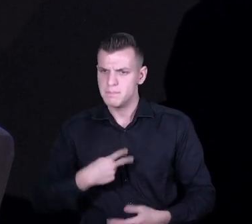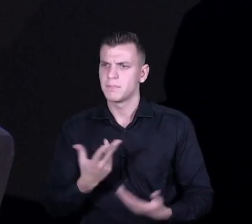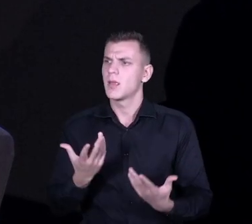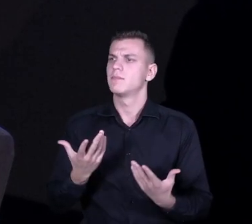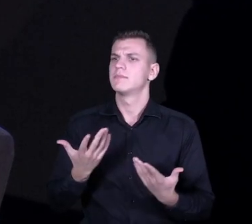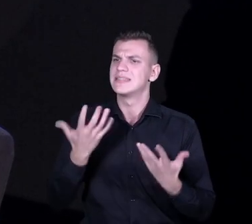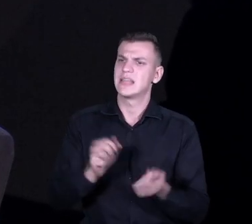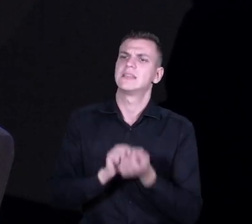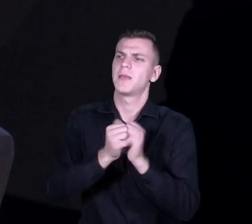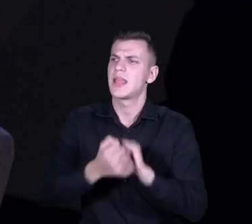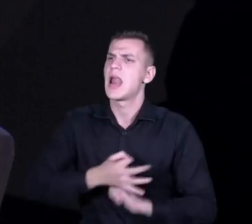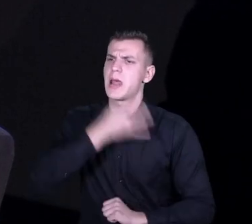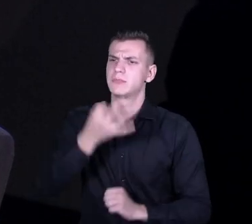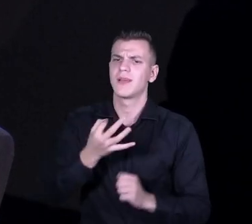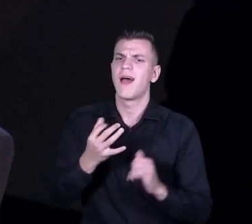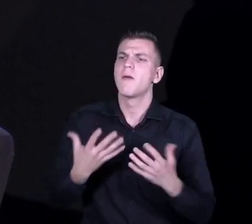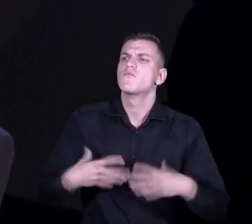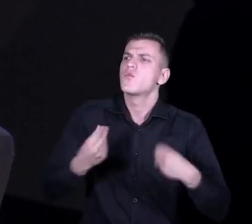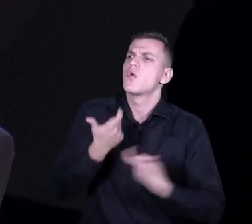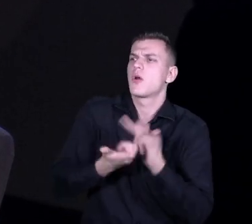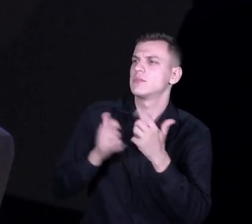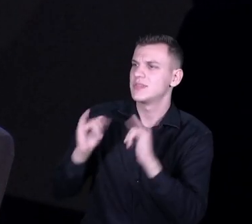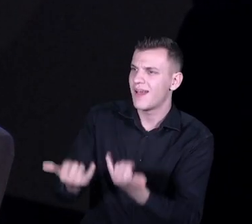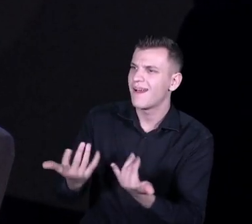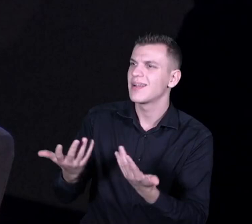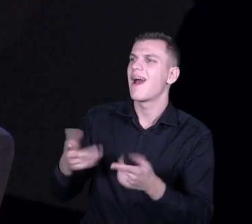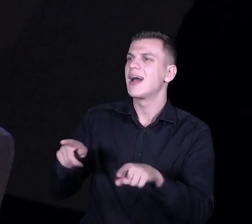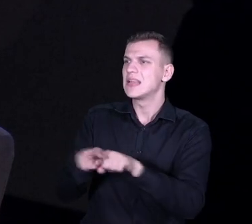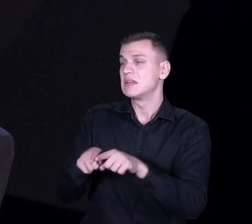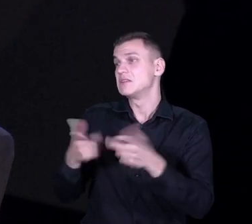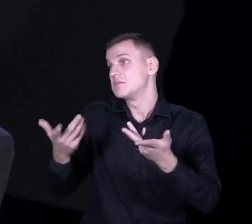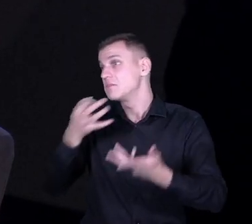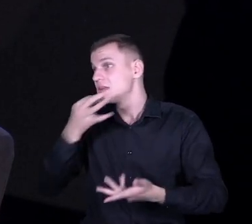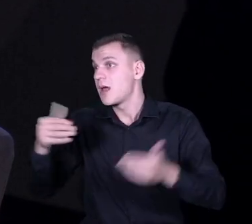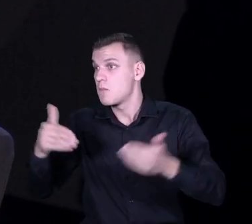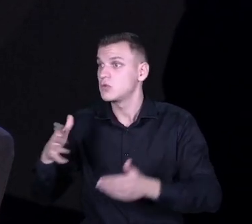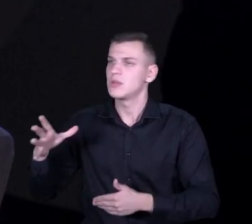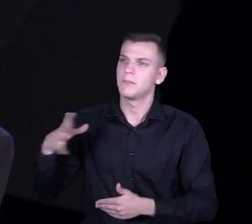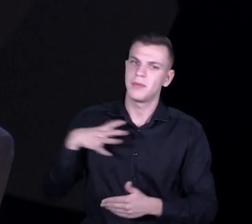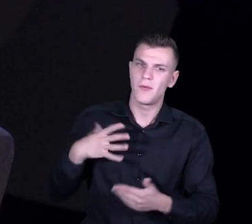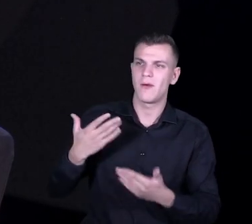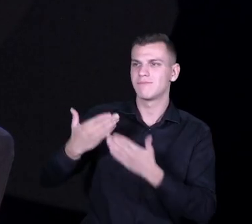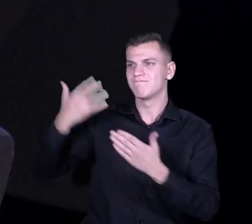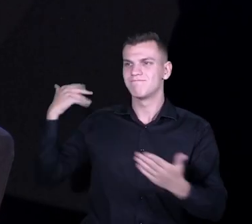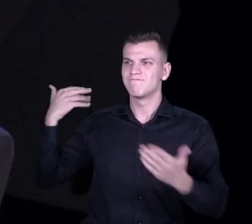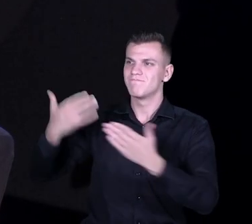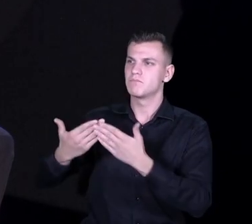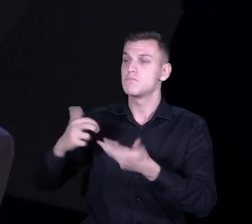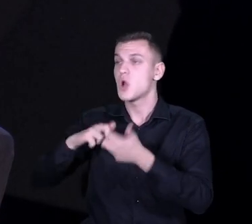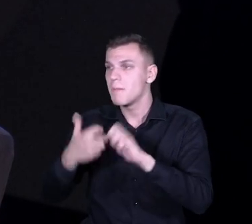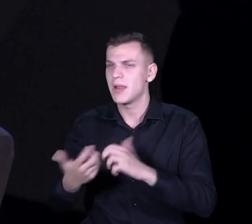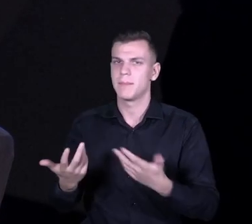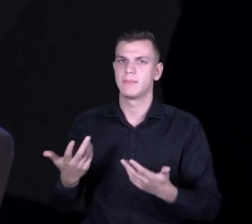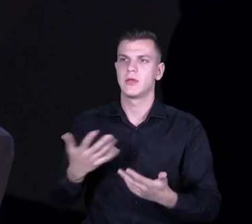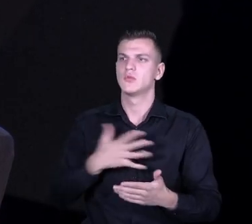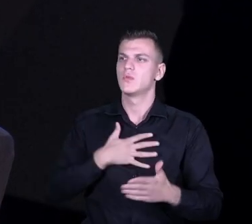zacząć? I tu też podpytam ewentualnie o kryzysy, czy jakieś problemy, które gdzieś, no gdzieś się na pewno zdarzą